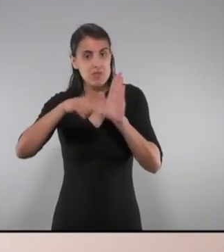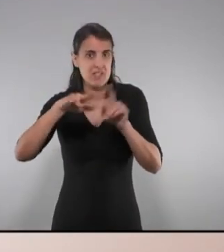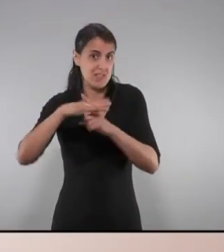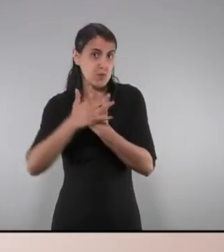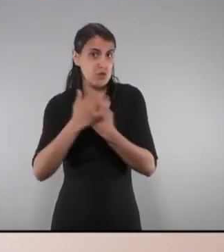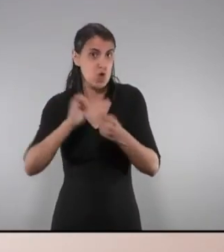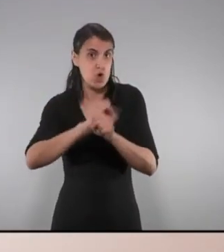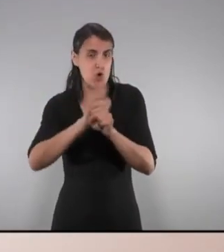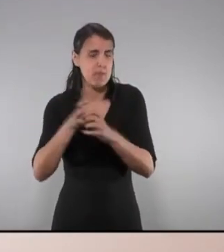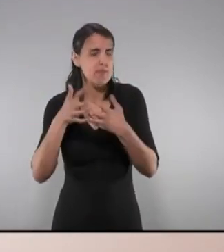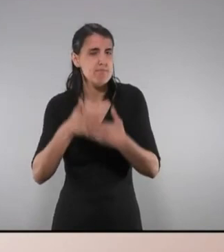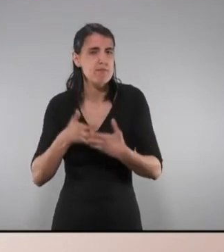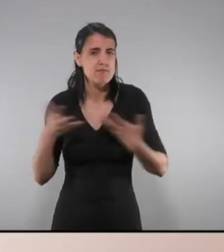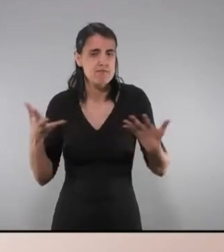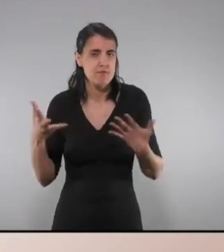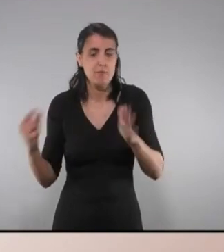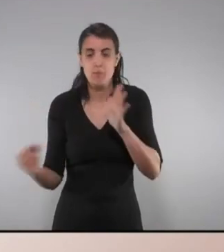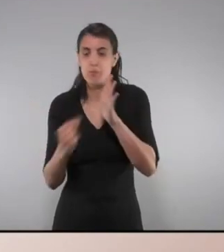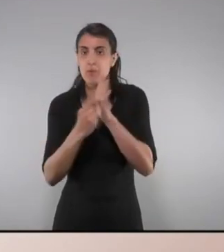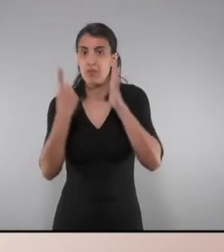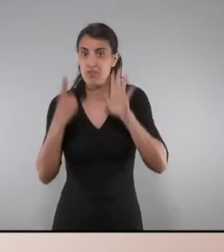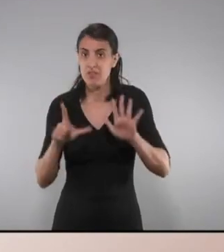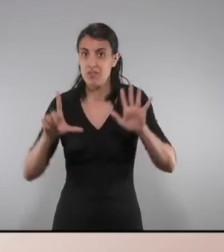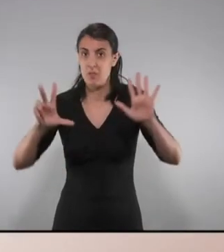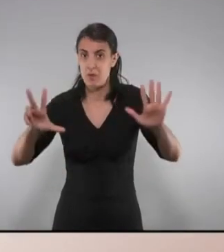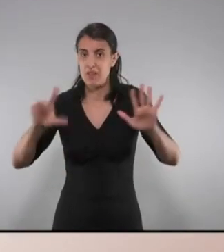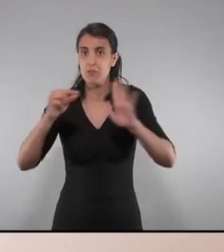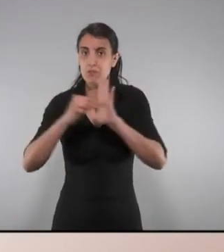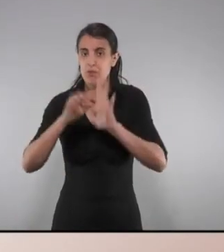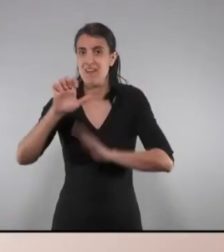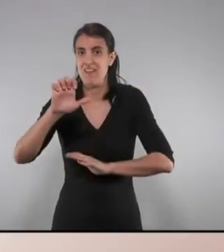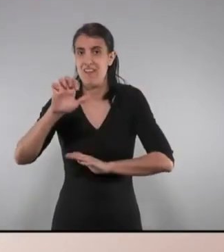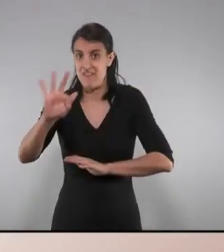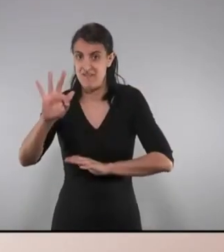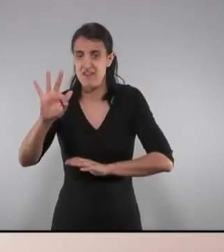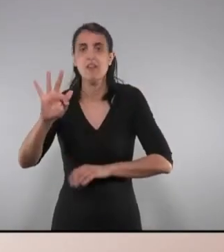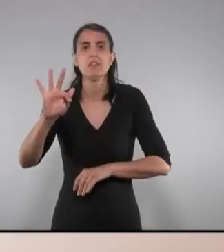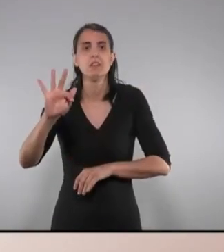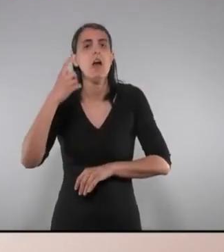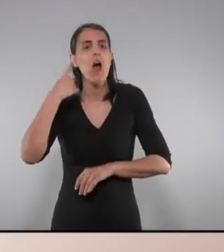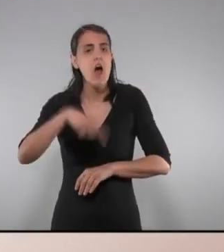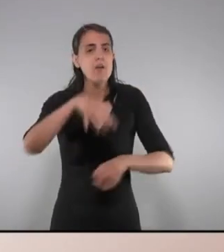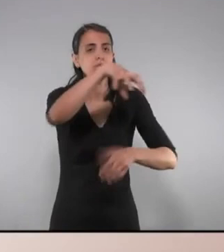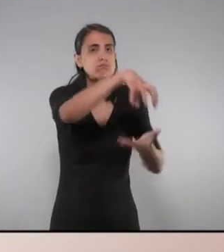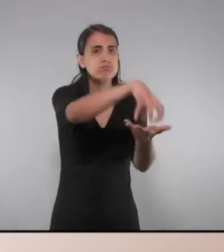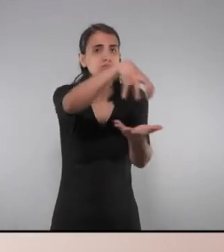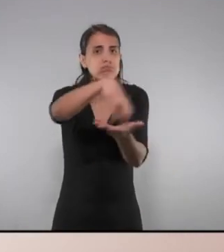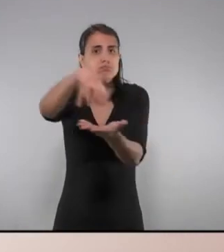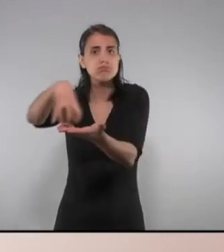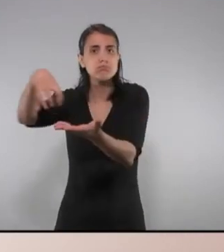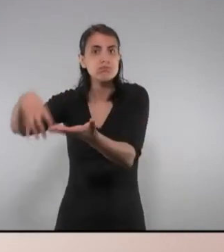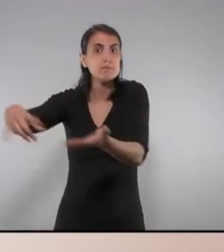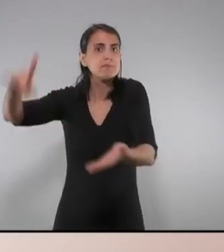del Covid. concretament en el seu punt número 18.f diu tenir equipaments alternatius preparats i disponibles per traslladar